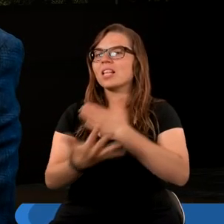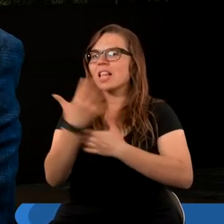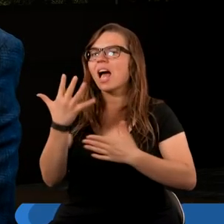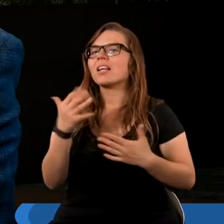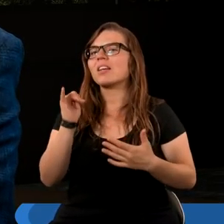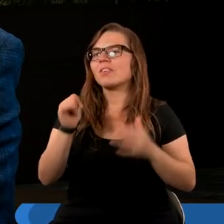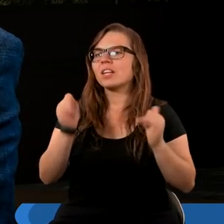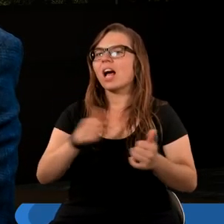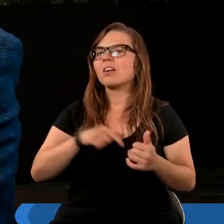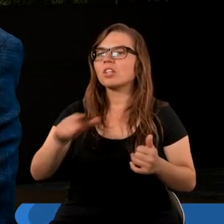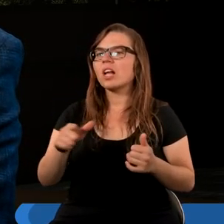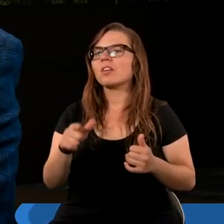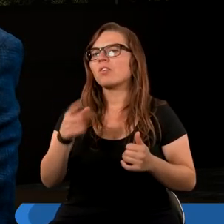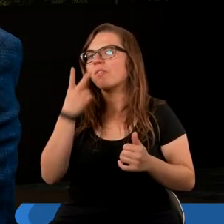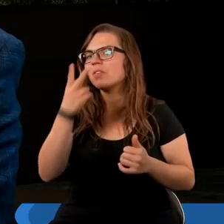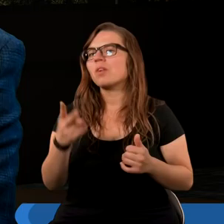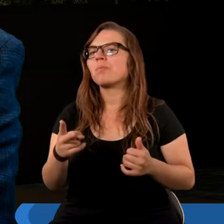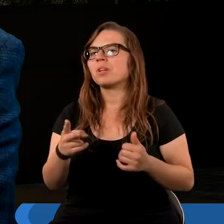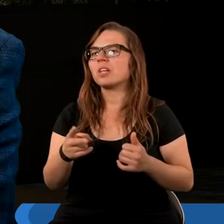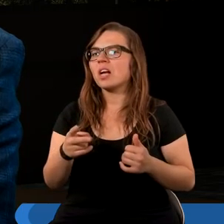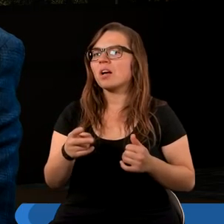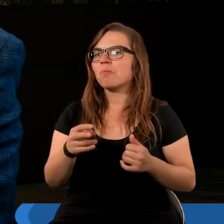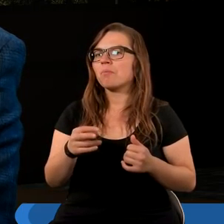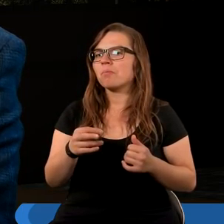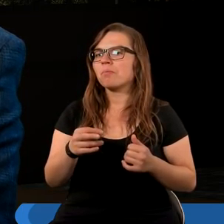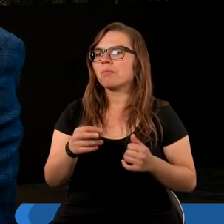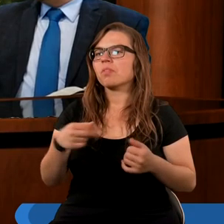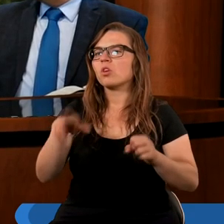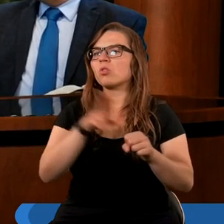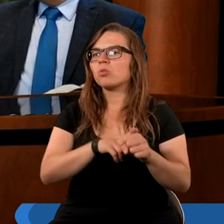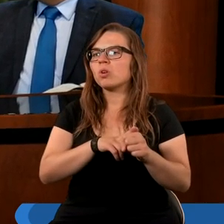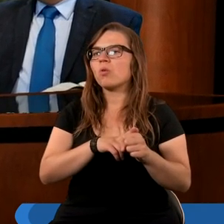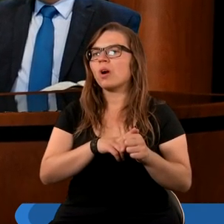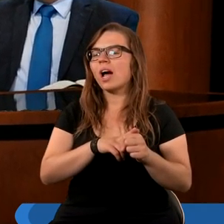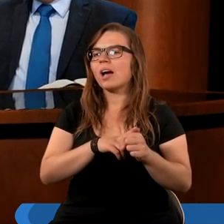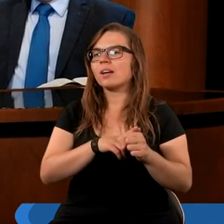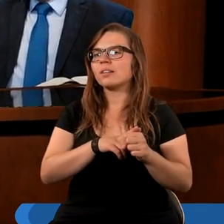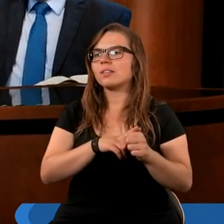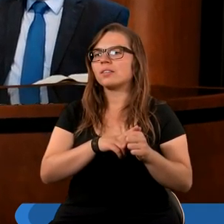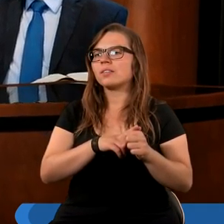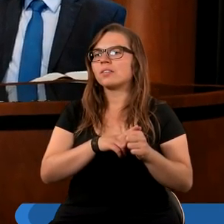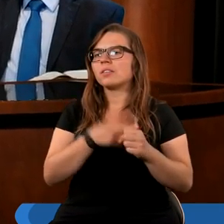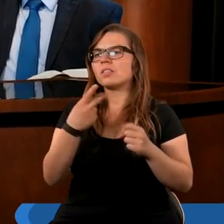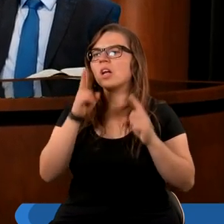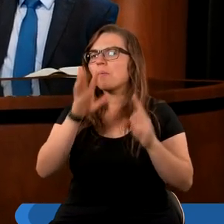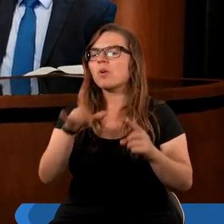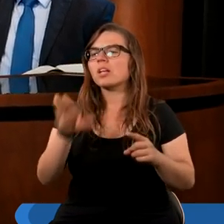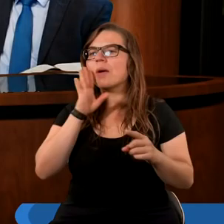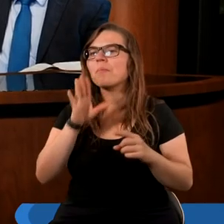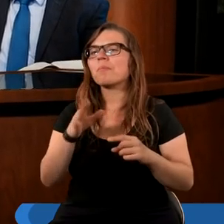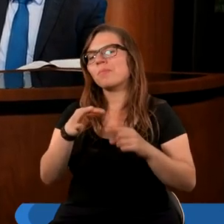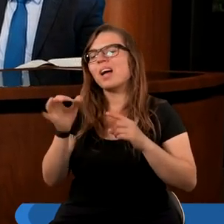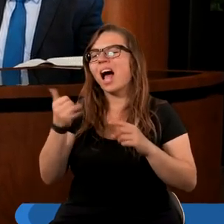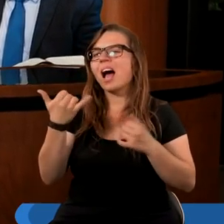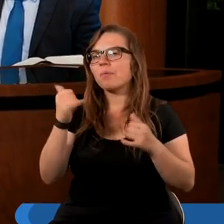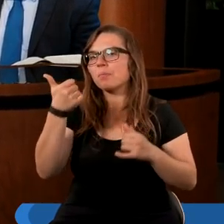i stanie się już później bez skrupułów jakąś potęgą, która właściwie pokaże takie same pazury jak